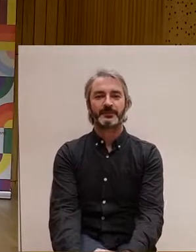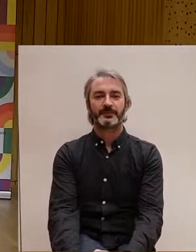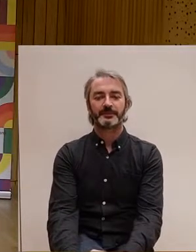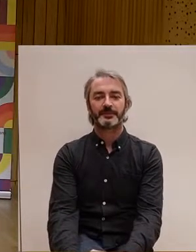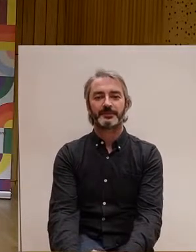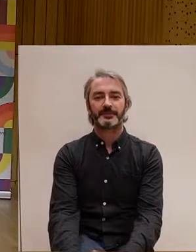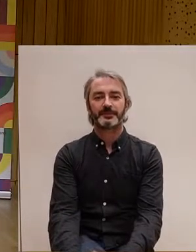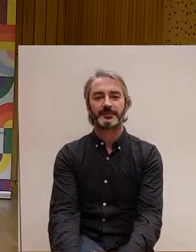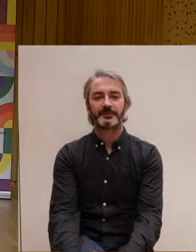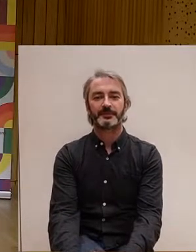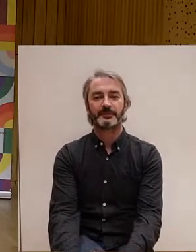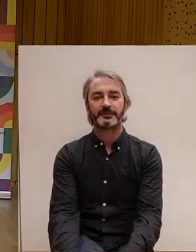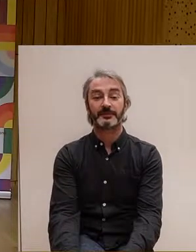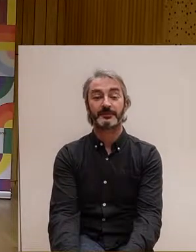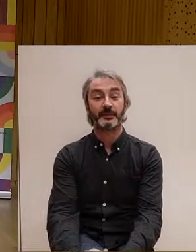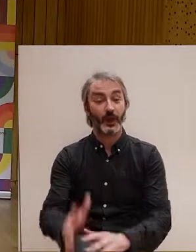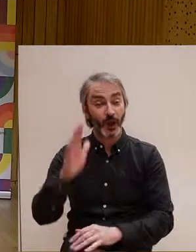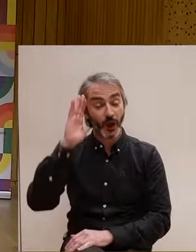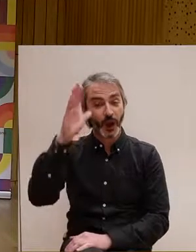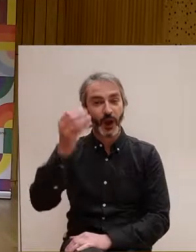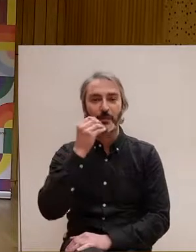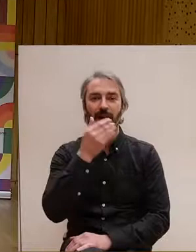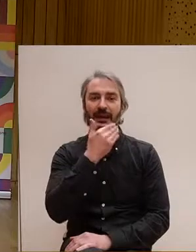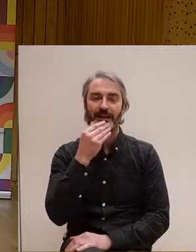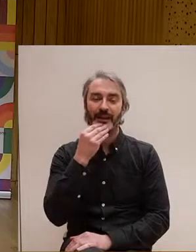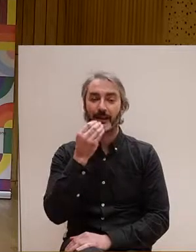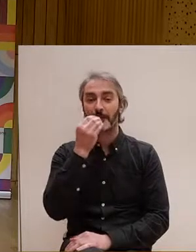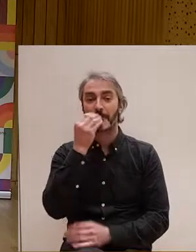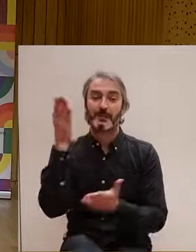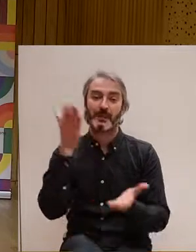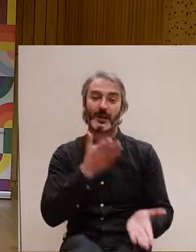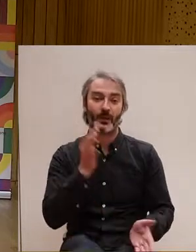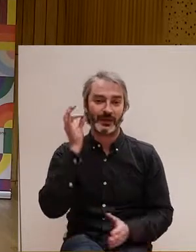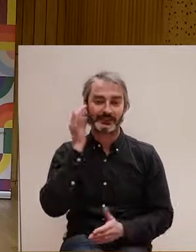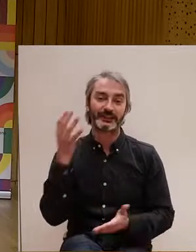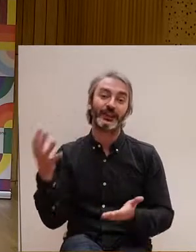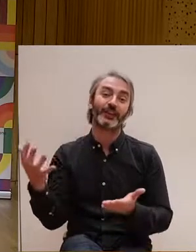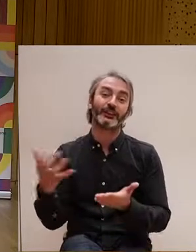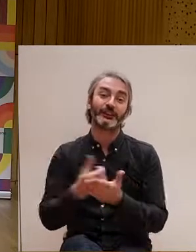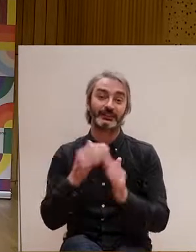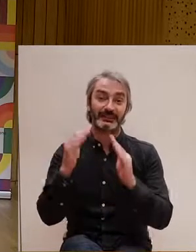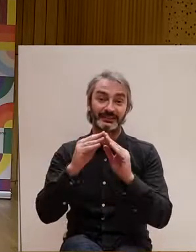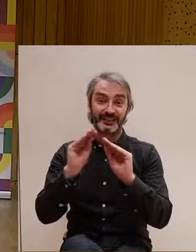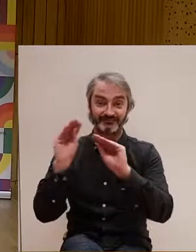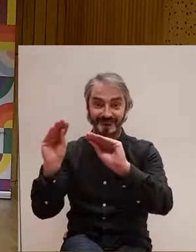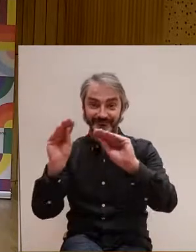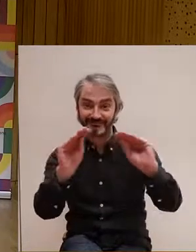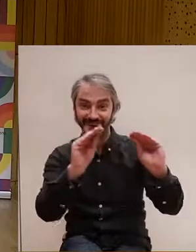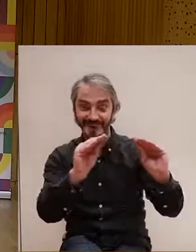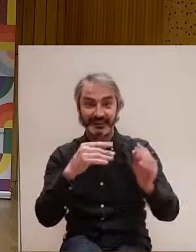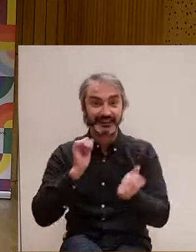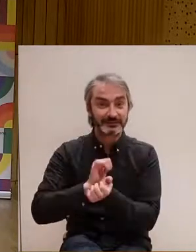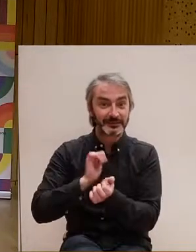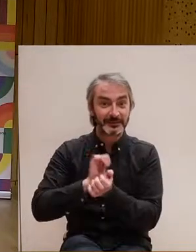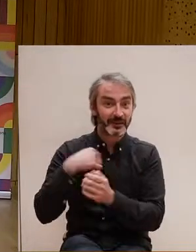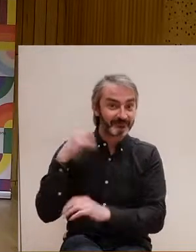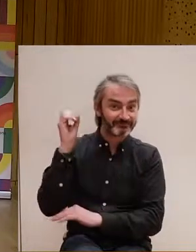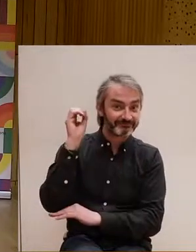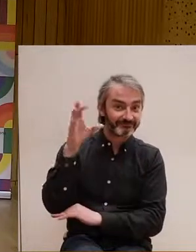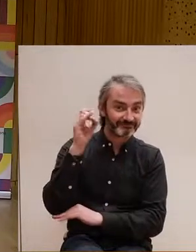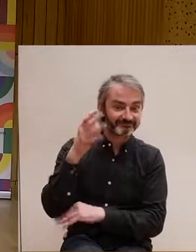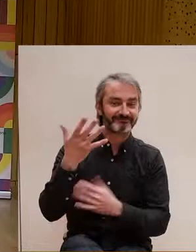You Hola, bona tarda. Benvingudes a totes els que esteu des de casa esperant la xerrada.